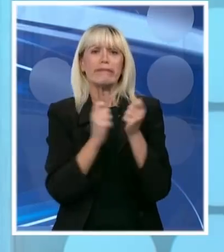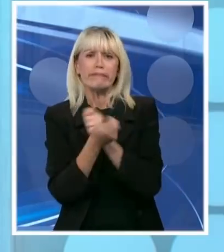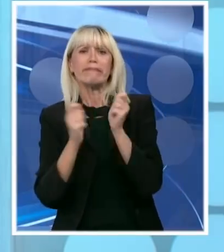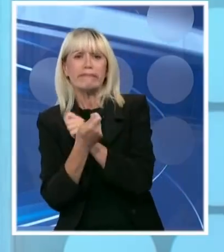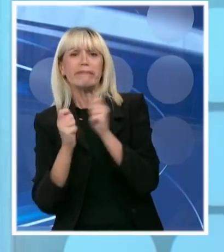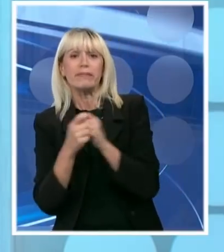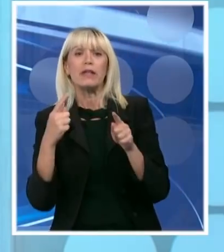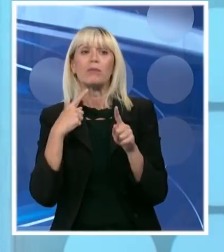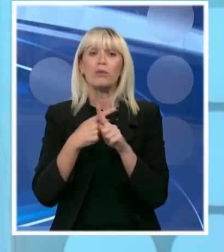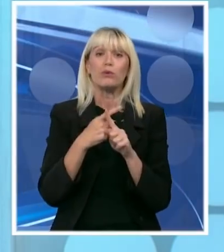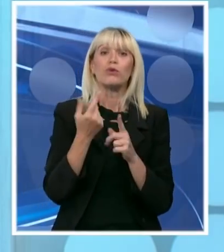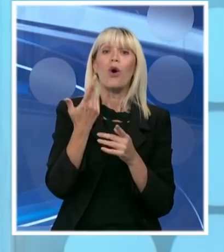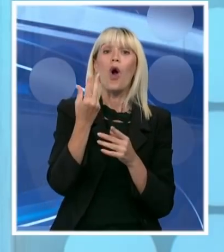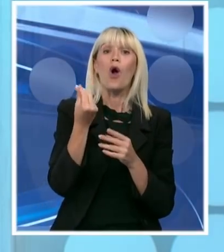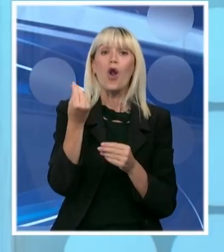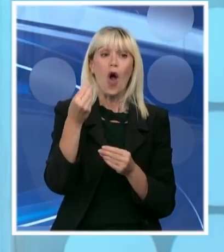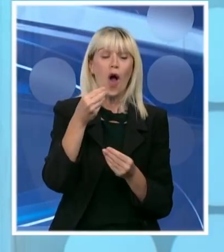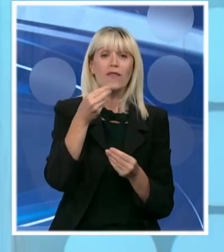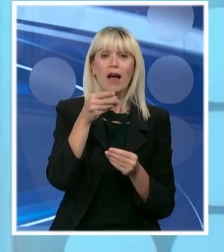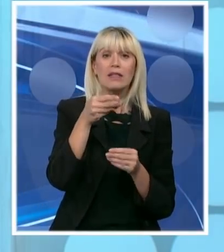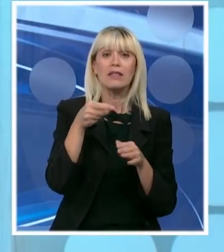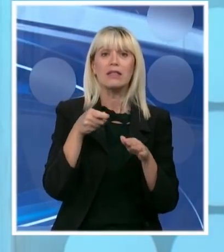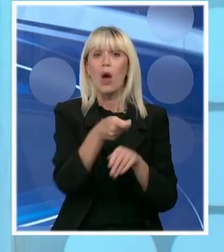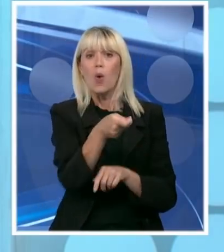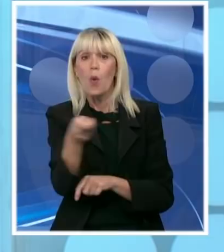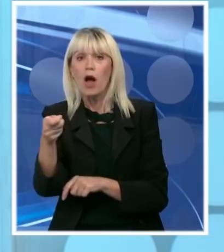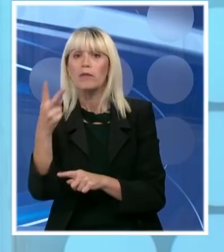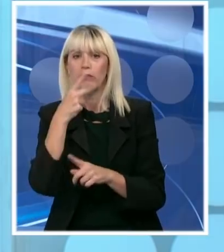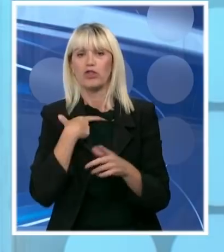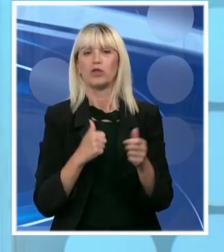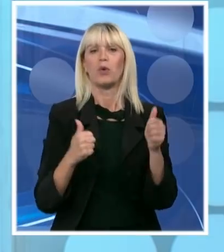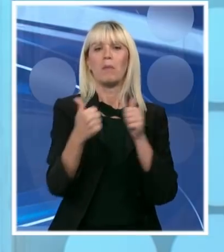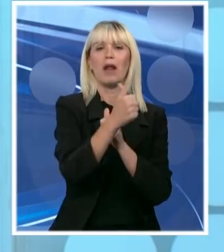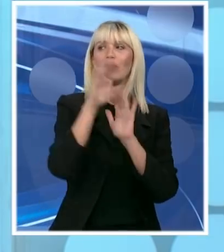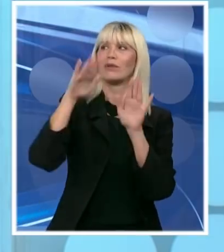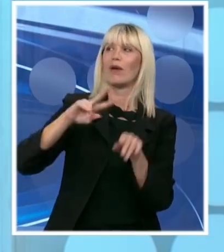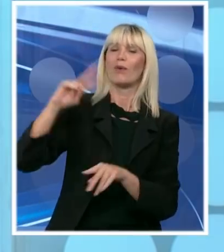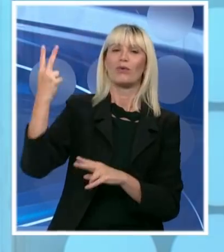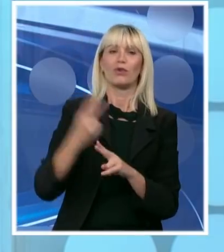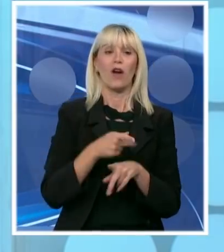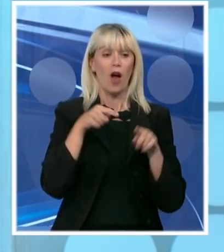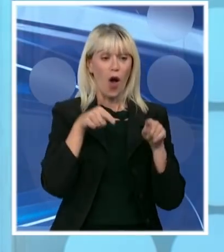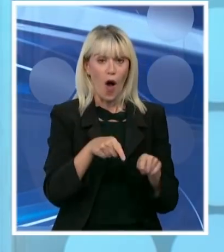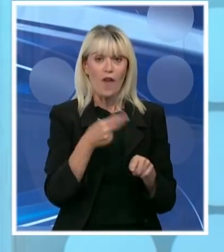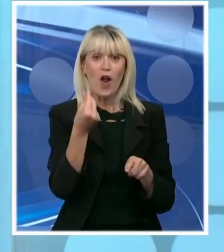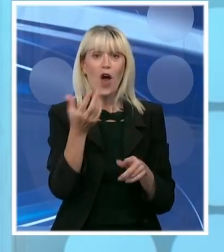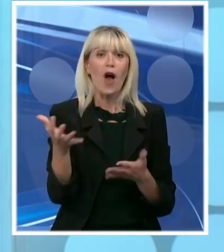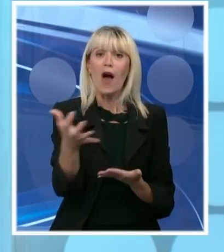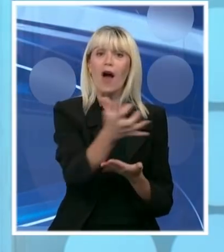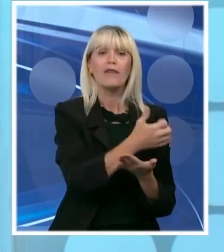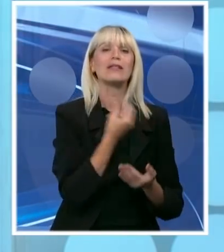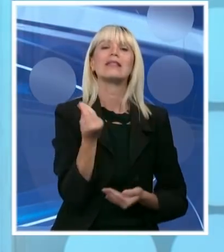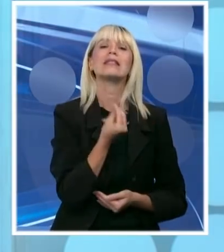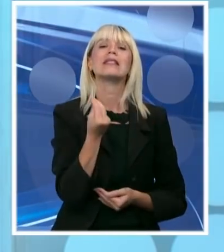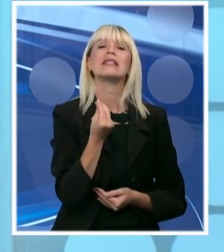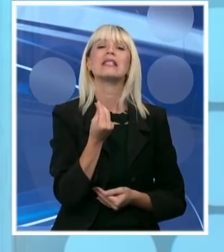procentu novca koju ulažemo, vidjet ćete da smo ispred ogromnog broja zemalja. Ovo je Srbija zaradila. Ovo je srpska